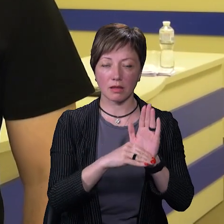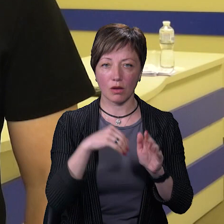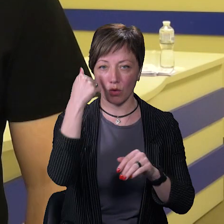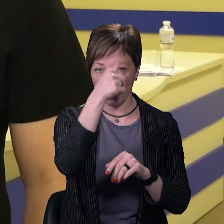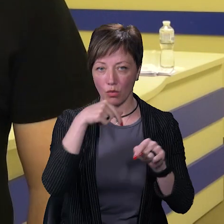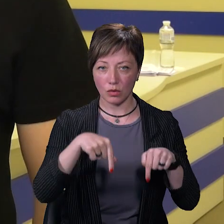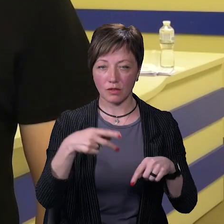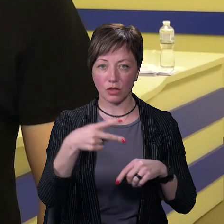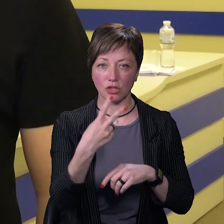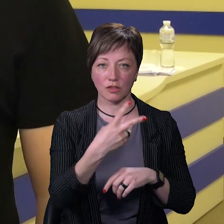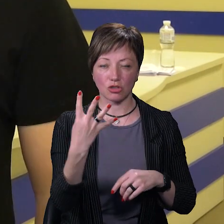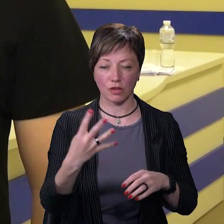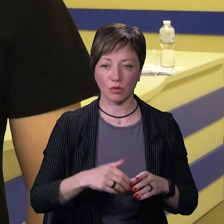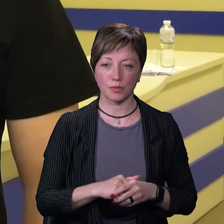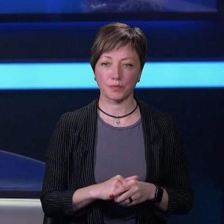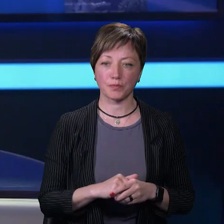поточно, тобто 2024.